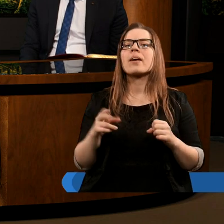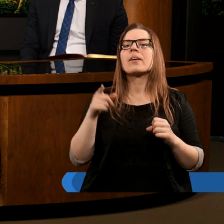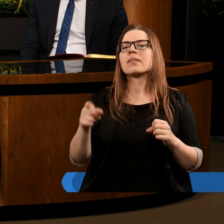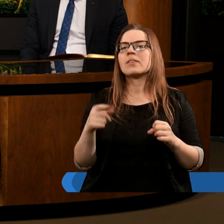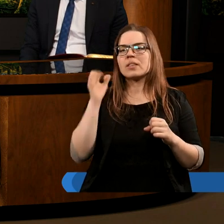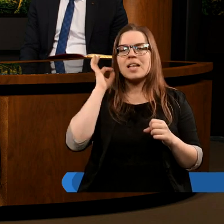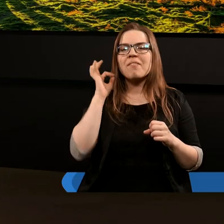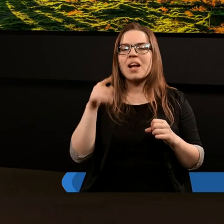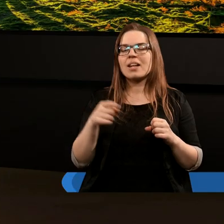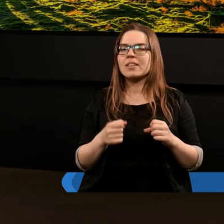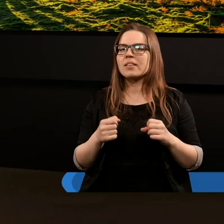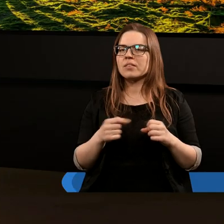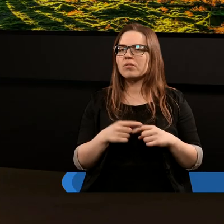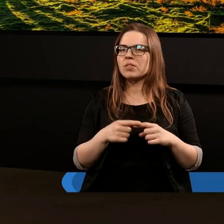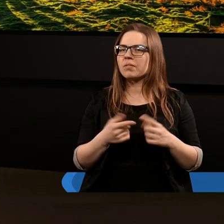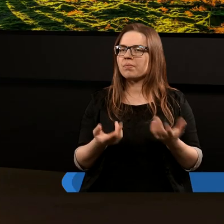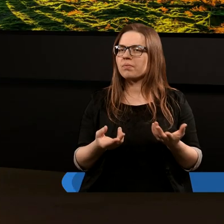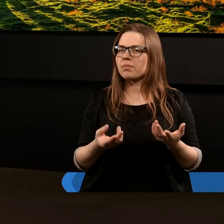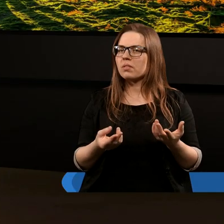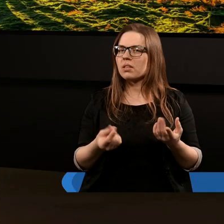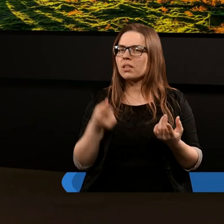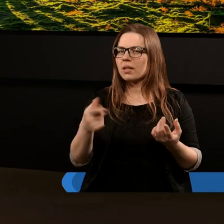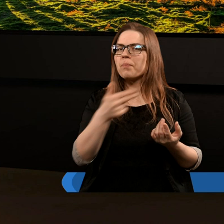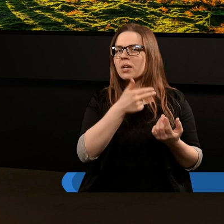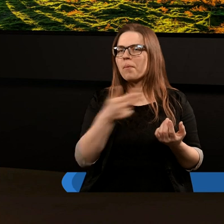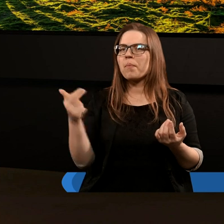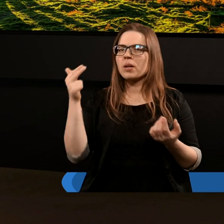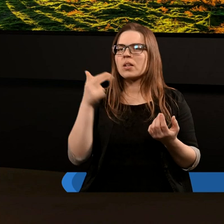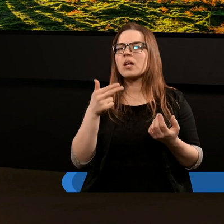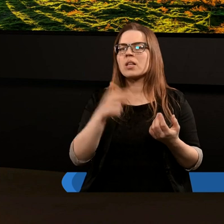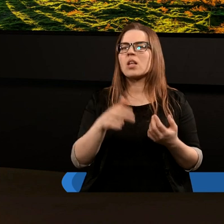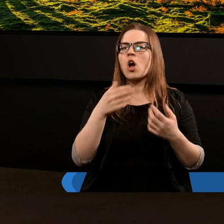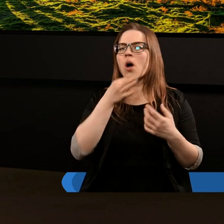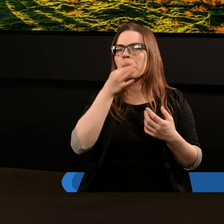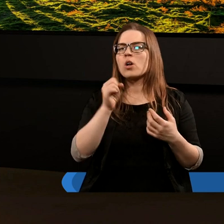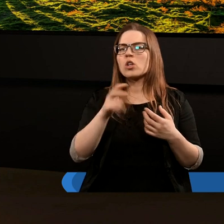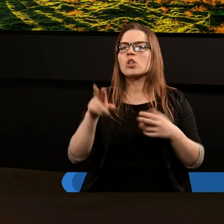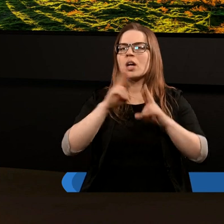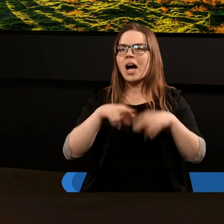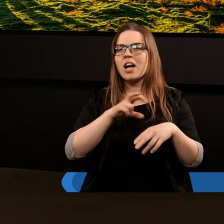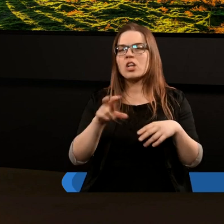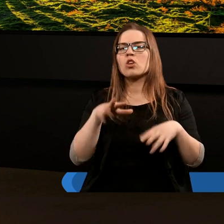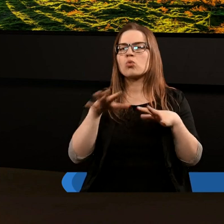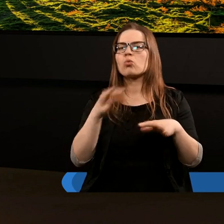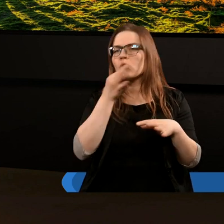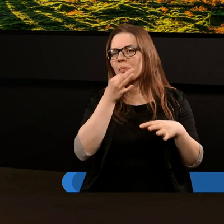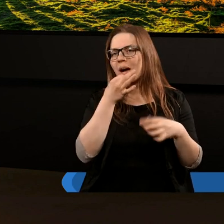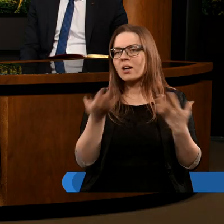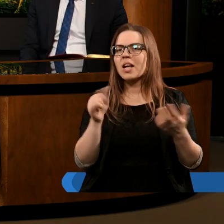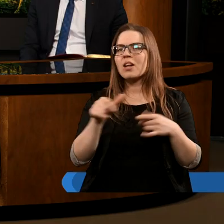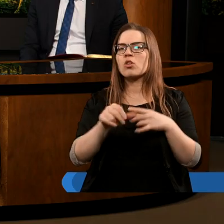potomstwa niewiasty. No i właśnie, chciałbym naszą dyskusję w tym temacie rozpocząć od pytania, czy reszta to jest dużo, czy mało?